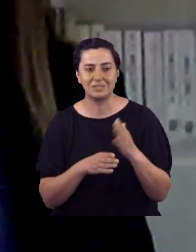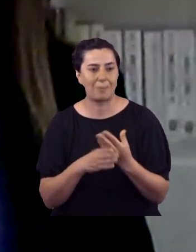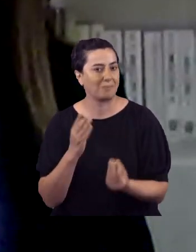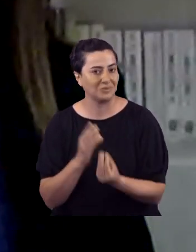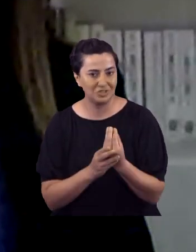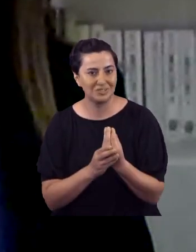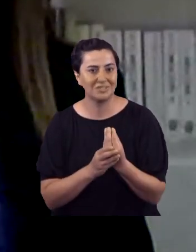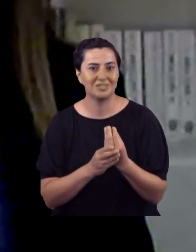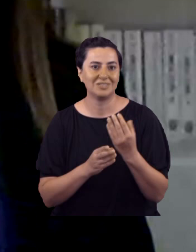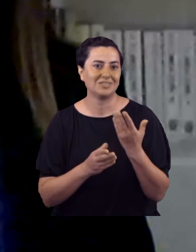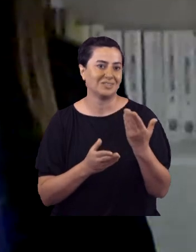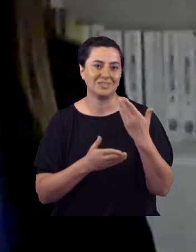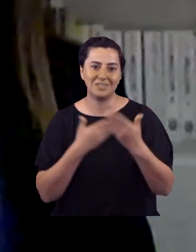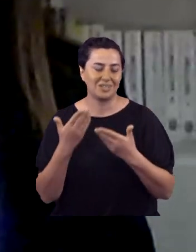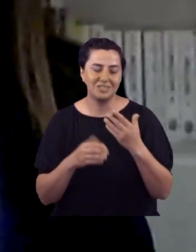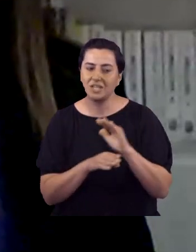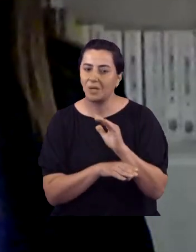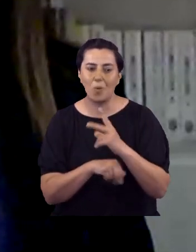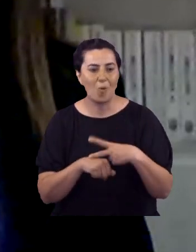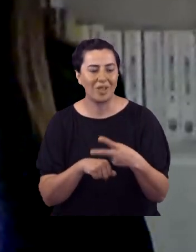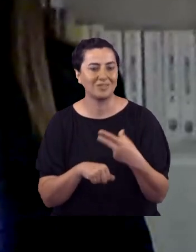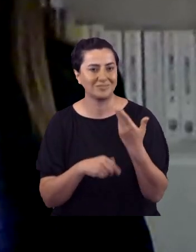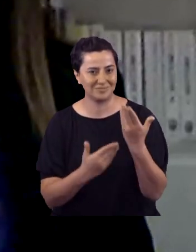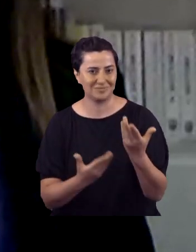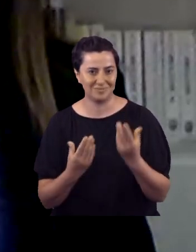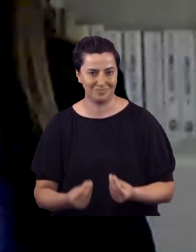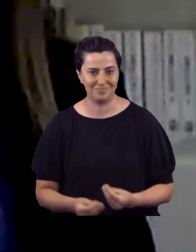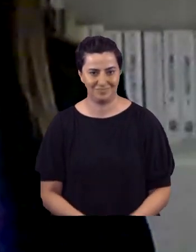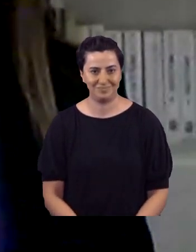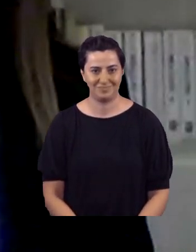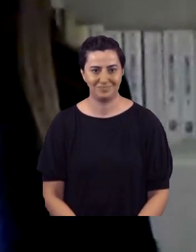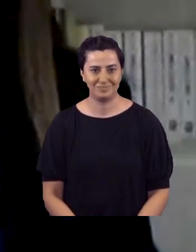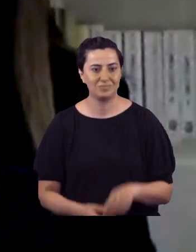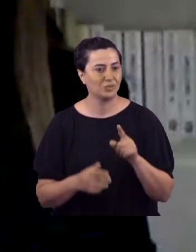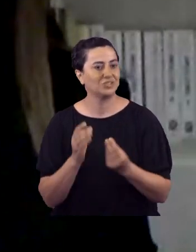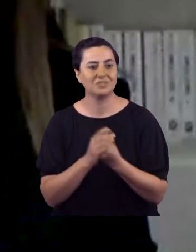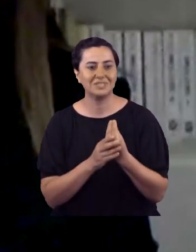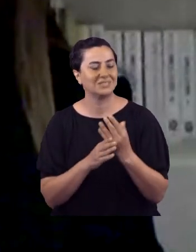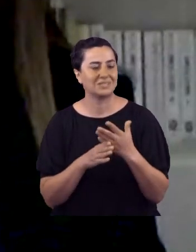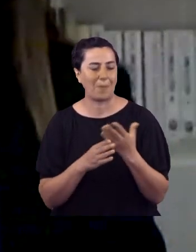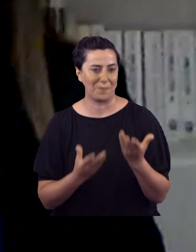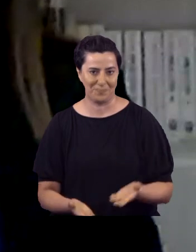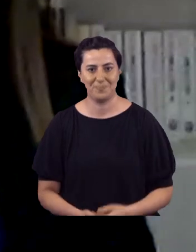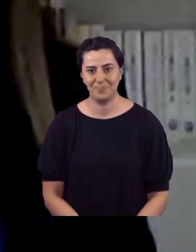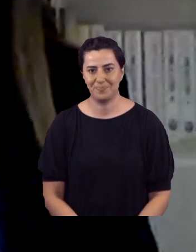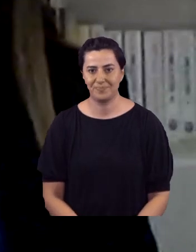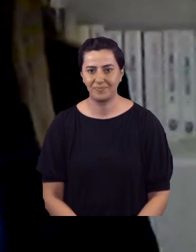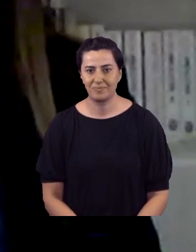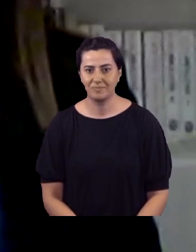kuruldu, hangi hikayelerde yaşanmışlıklar sizi bu derneği kurmaya yöneltti?